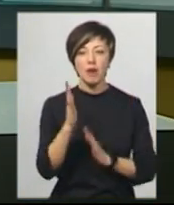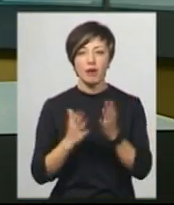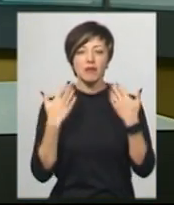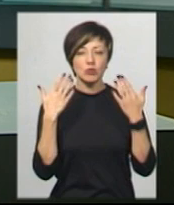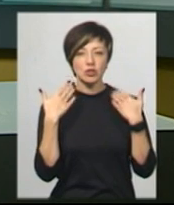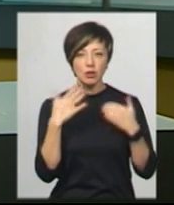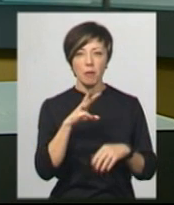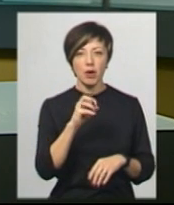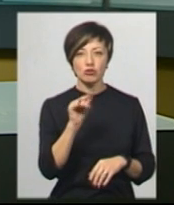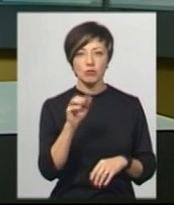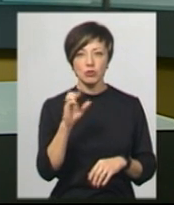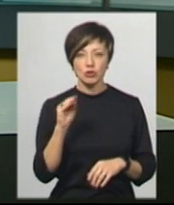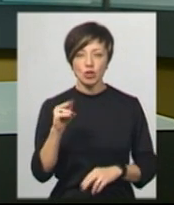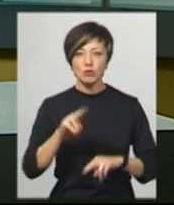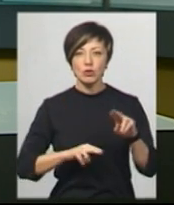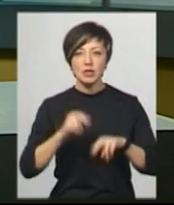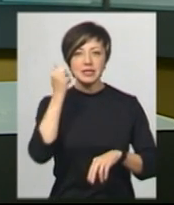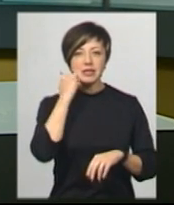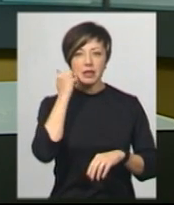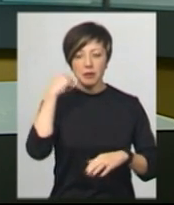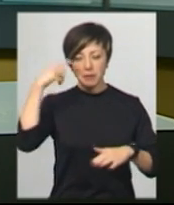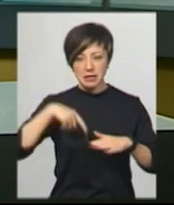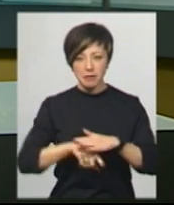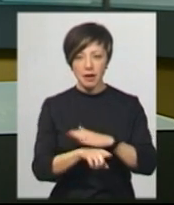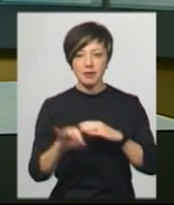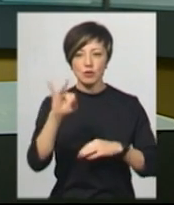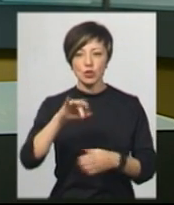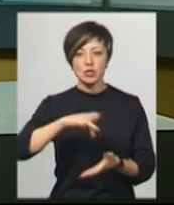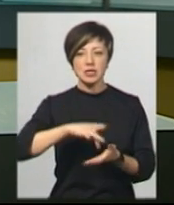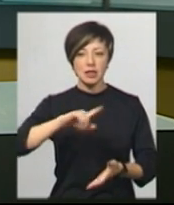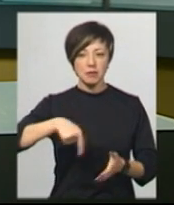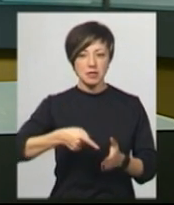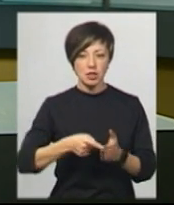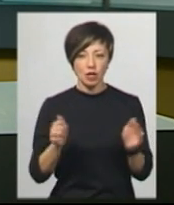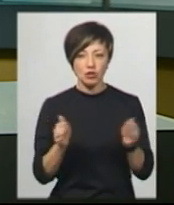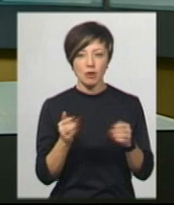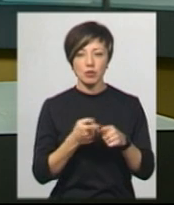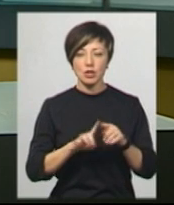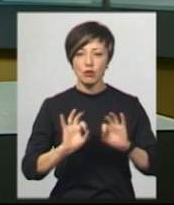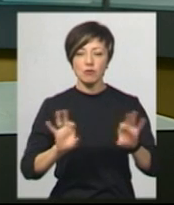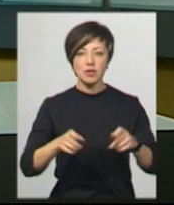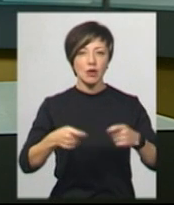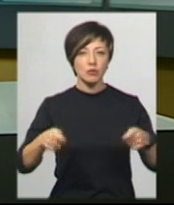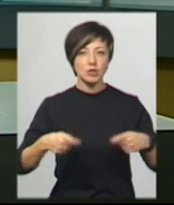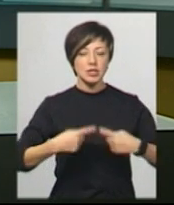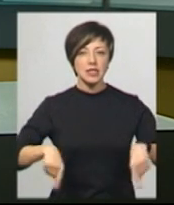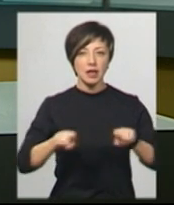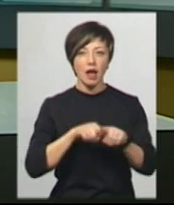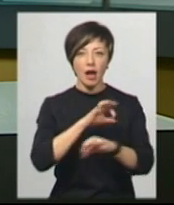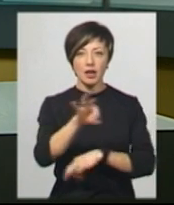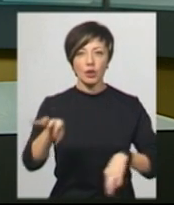відпочинку у Меджибожі збудований на старих підземелях в історичному центрі містечка. Про це розповів завідувач сектором